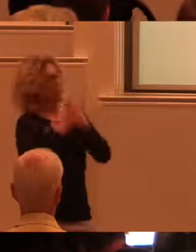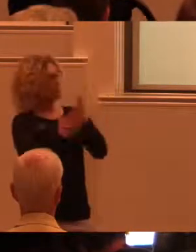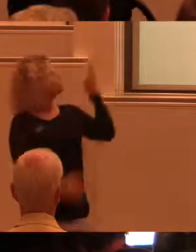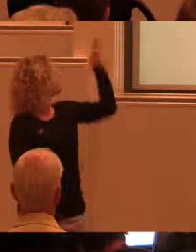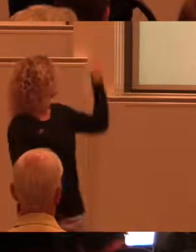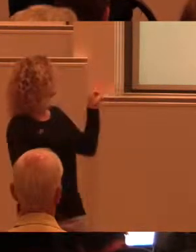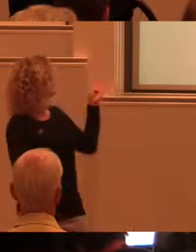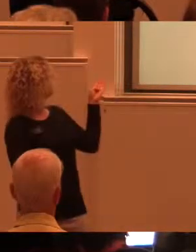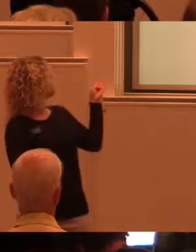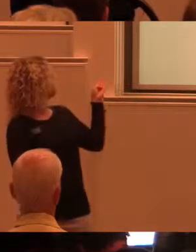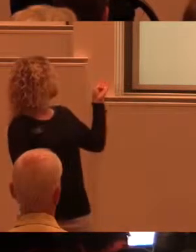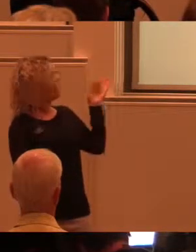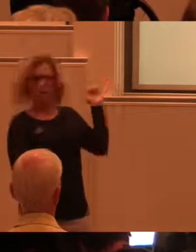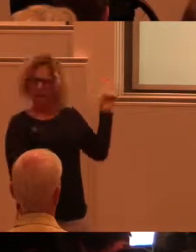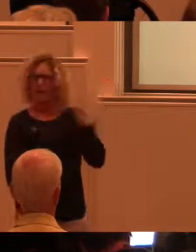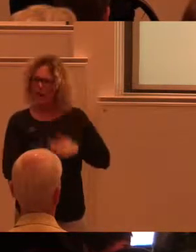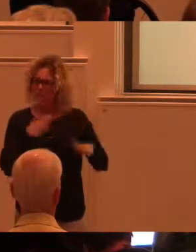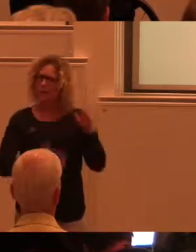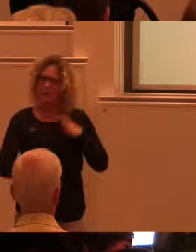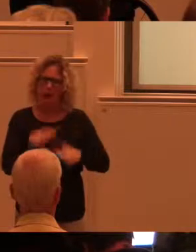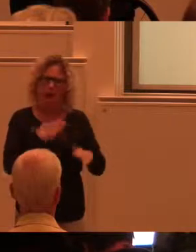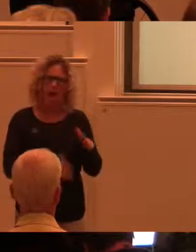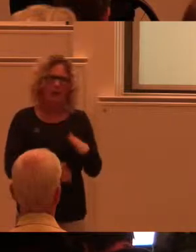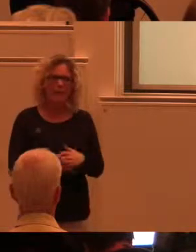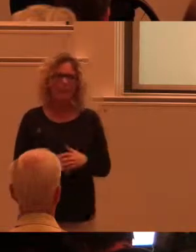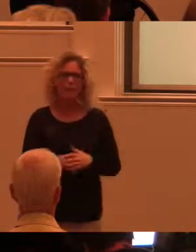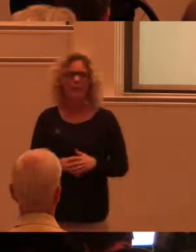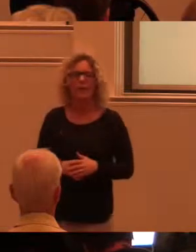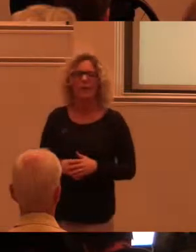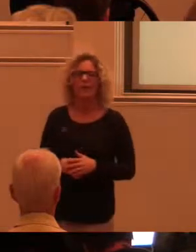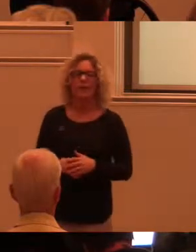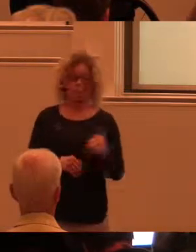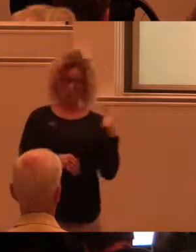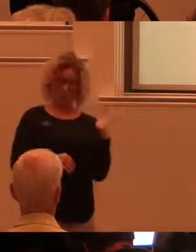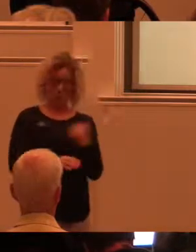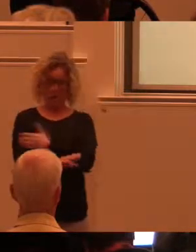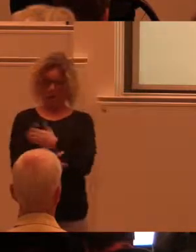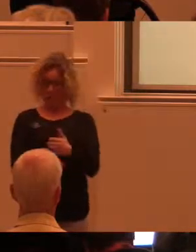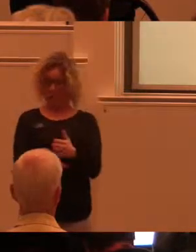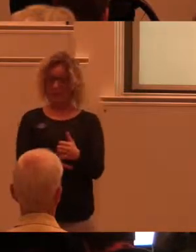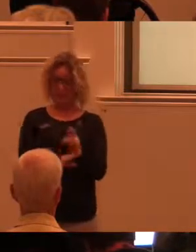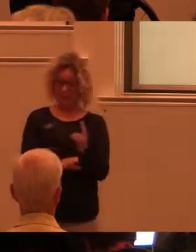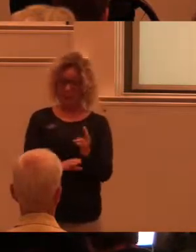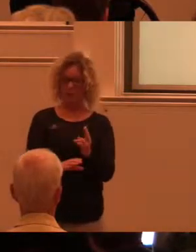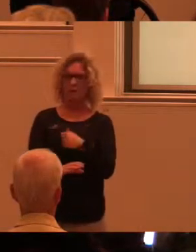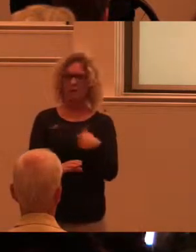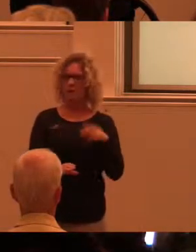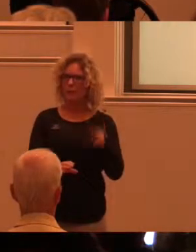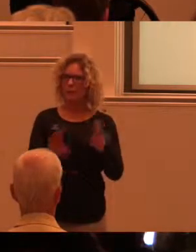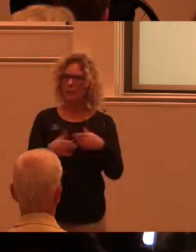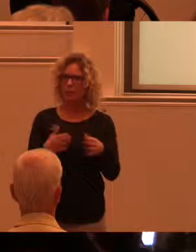Och det är ju ganska intressant. För sen dess så har vi ju delvis vänt oss helt om.